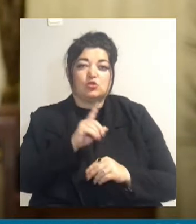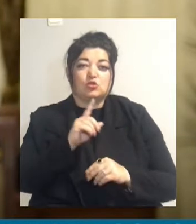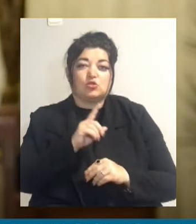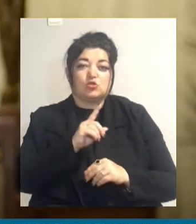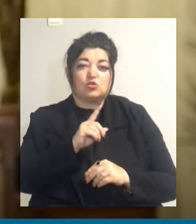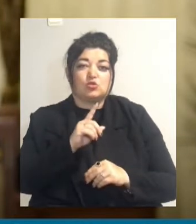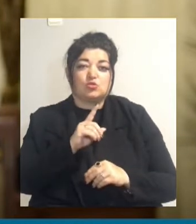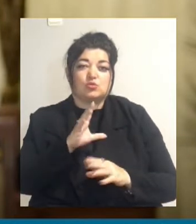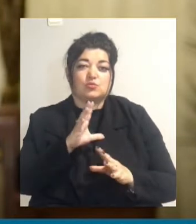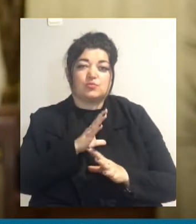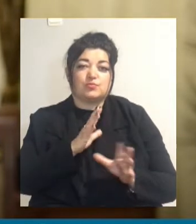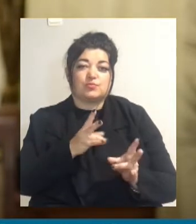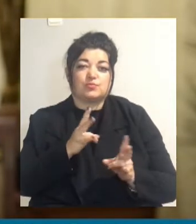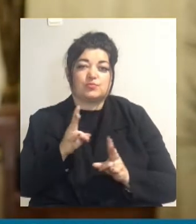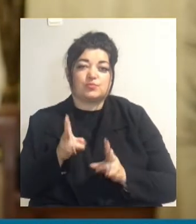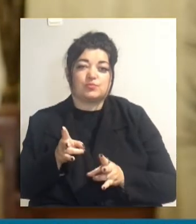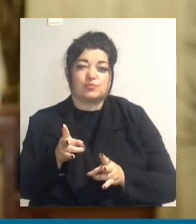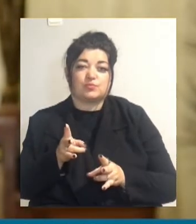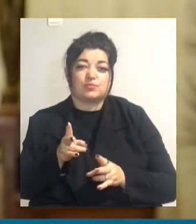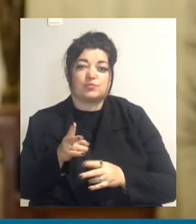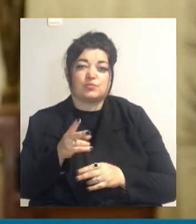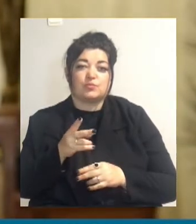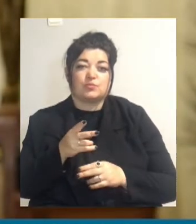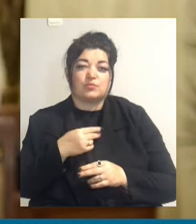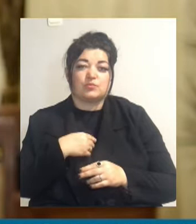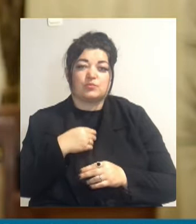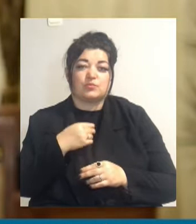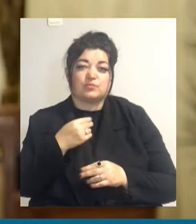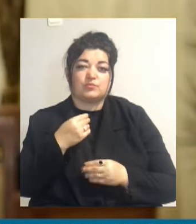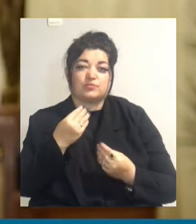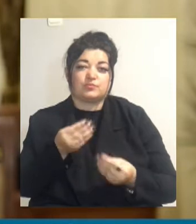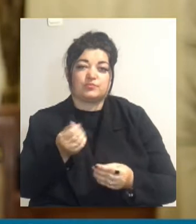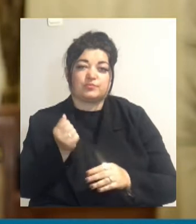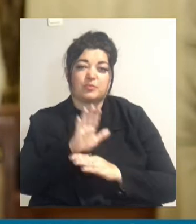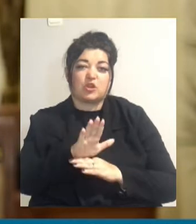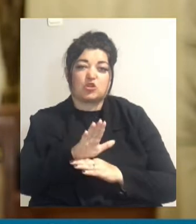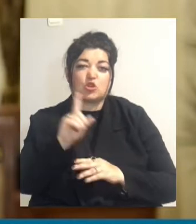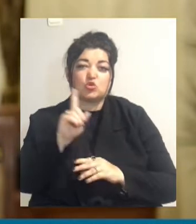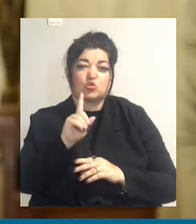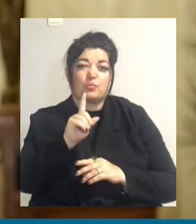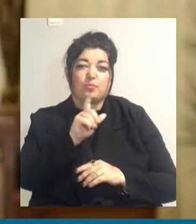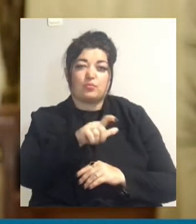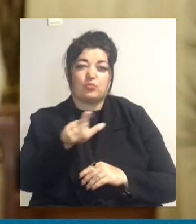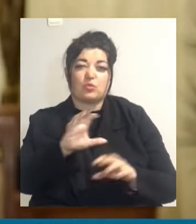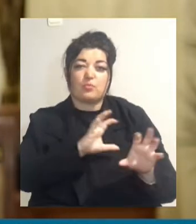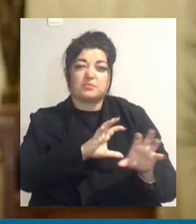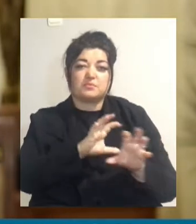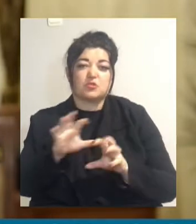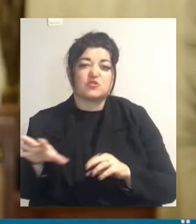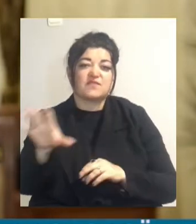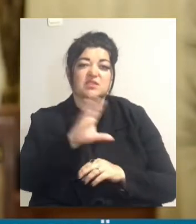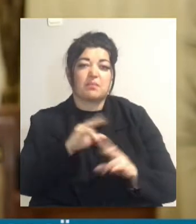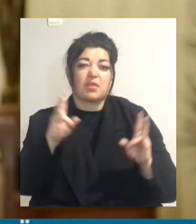погребенням. Я дал распорядження, щоб подготовили і обеспечили всім необхідним для проведення